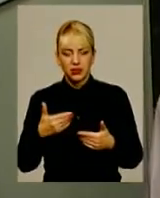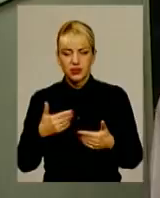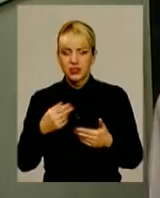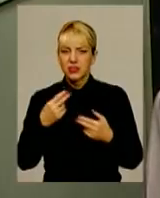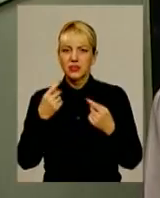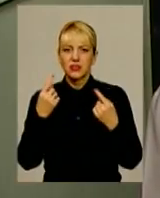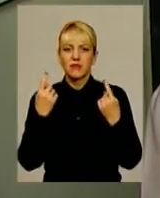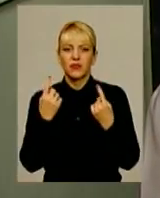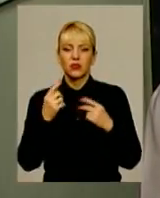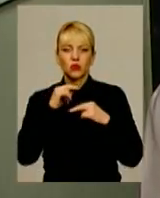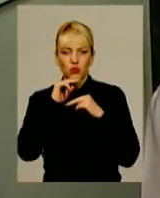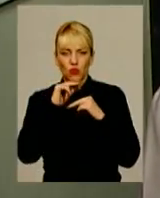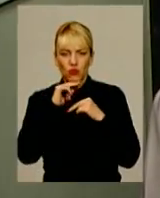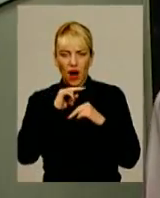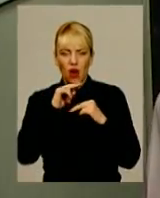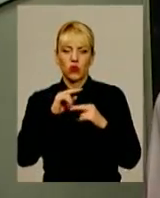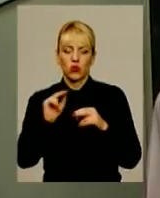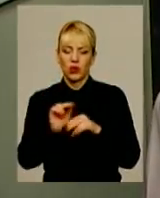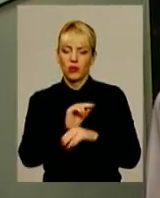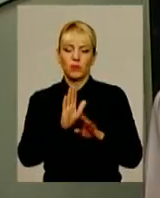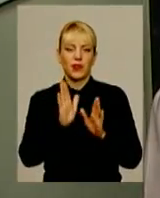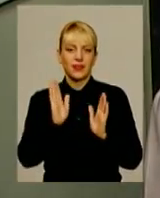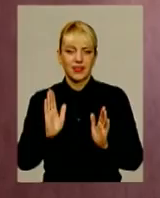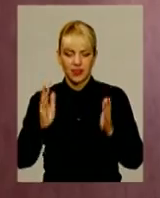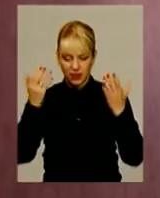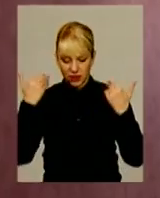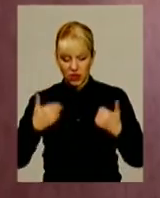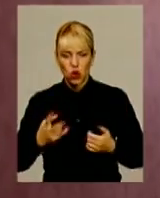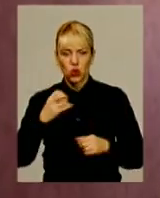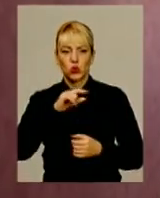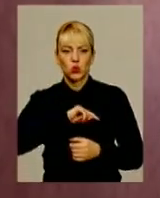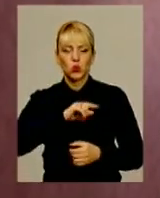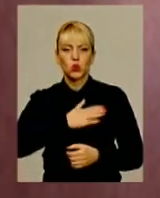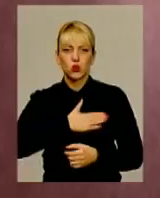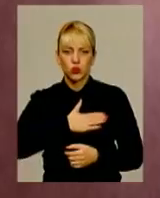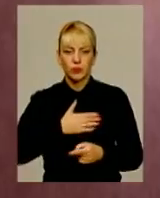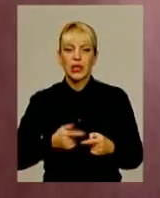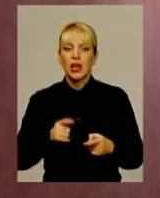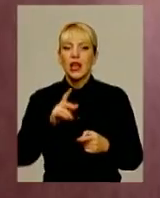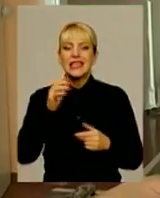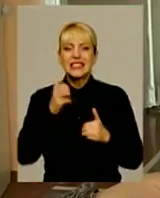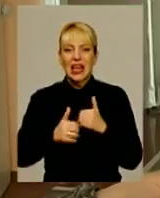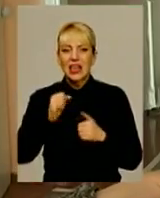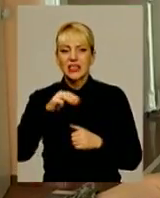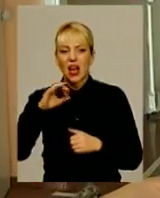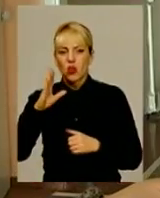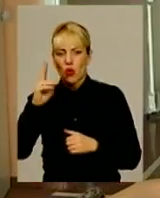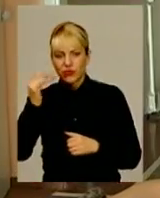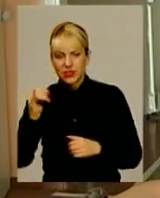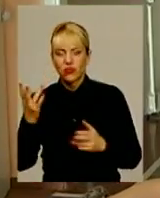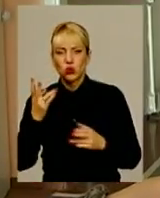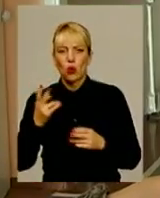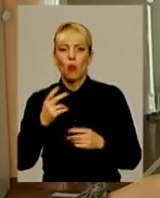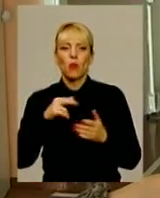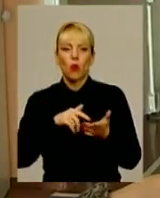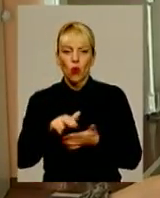увагою лікуємо не тільки тіло, а й душу. Серед атовців, які проходять реабілітацію у цьому шпиталі – Олександр